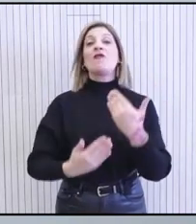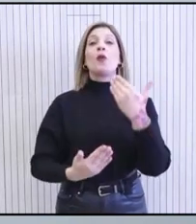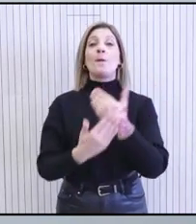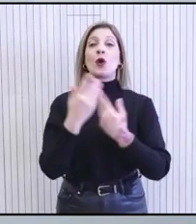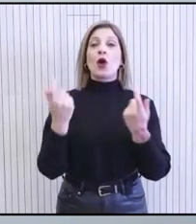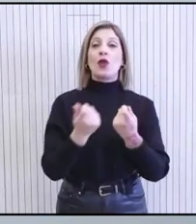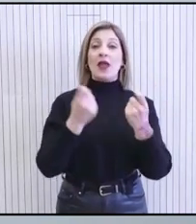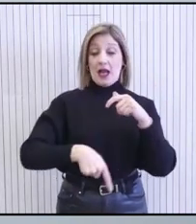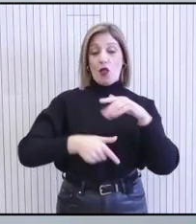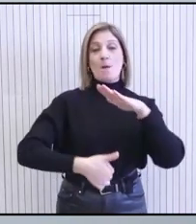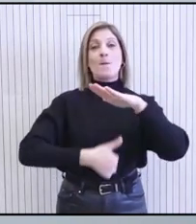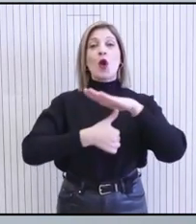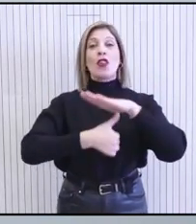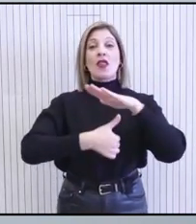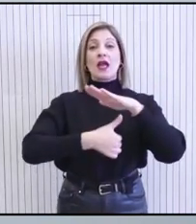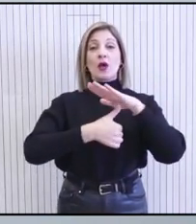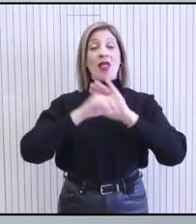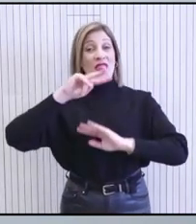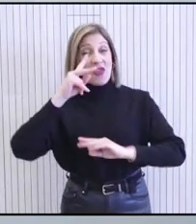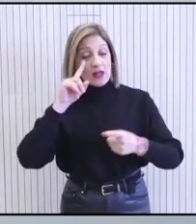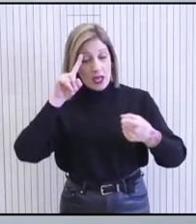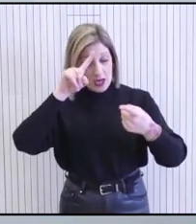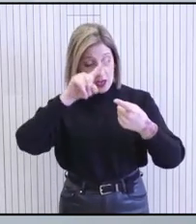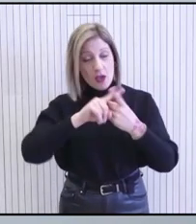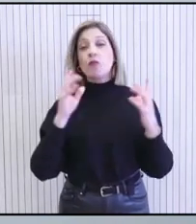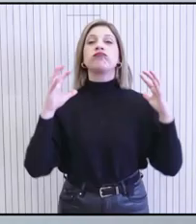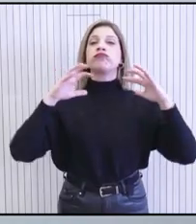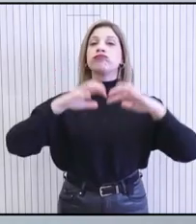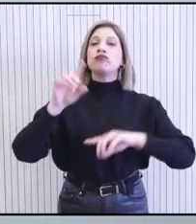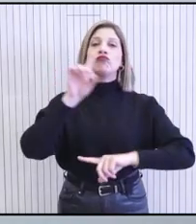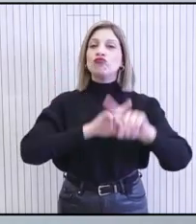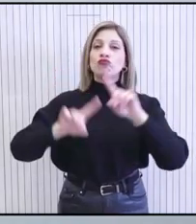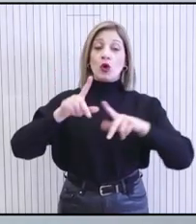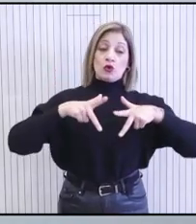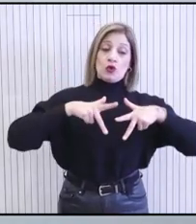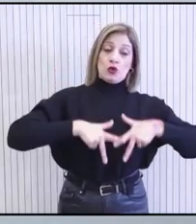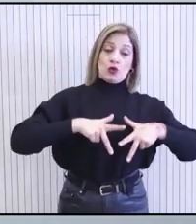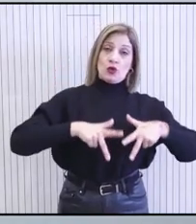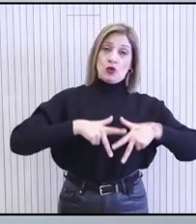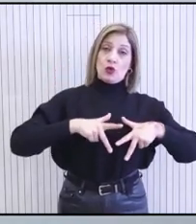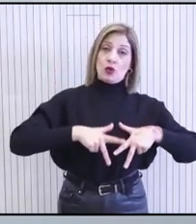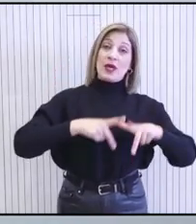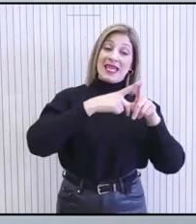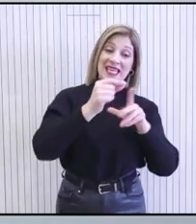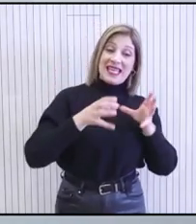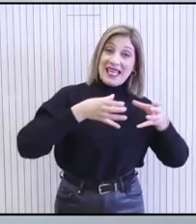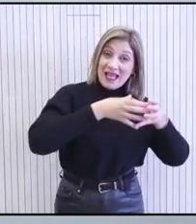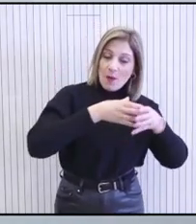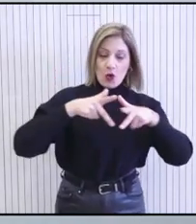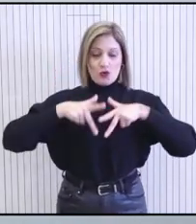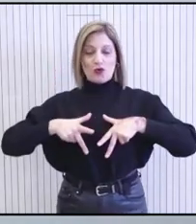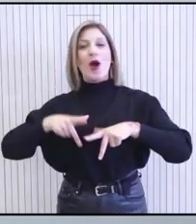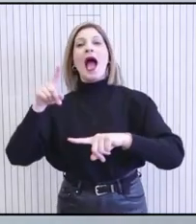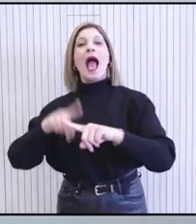θα πραγματοποιηθεί στο Προεδρικό Μέγαρο η δεύτερη διακυβερνητική σύνοδος ανάμεσα στις κυβερνήσεις της Κύπρου και της Ελλάδας